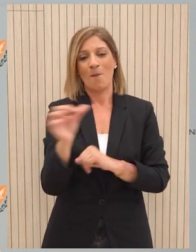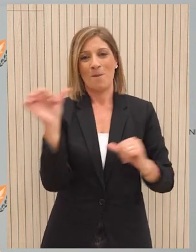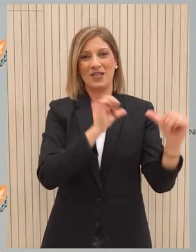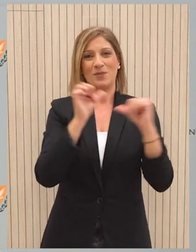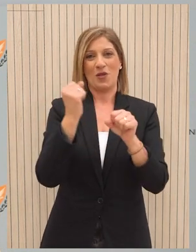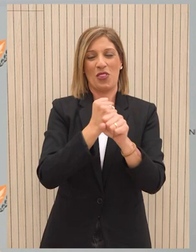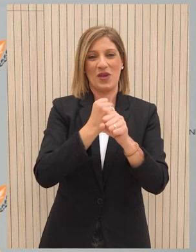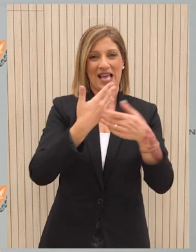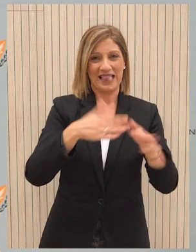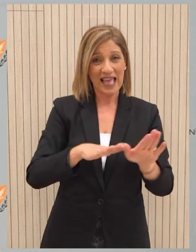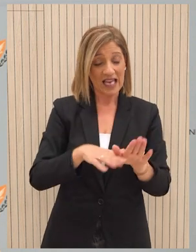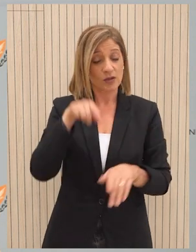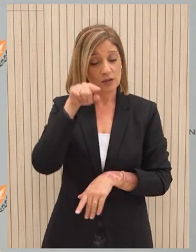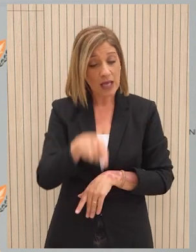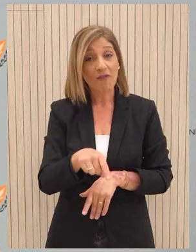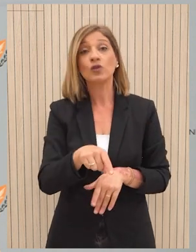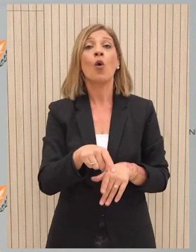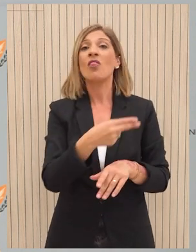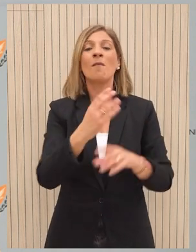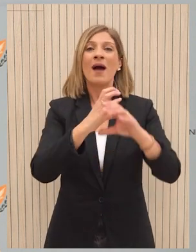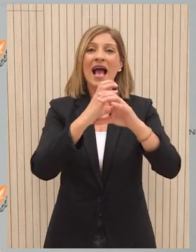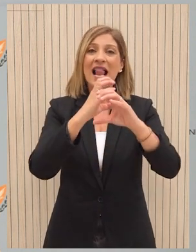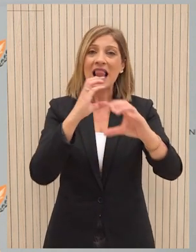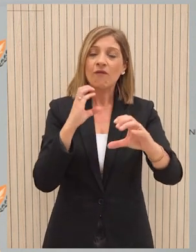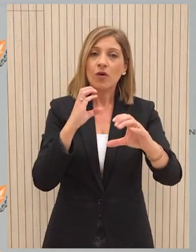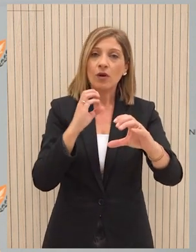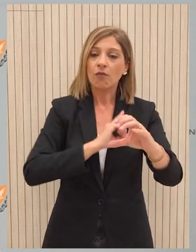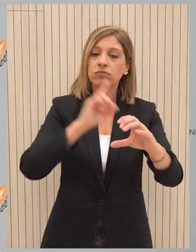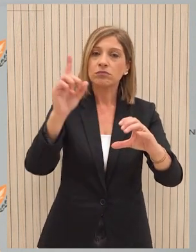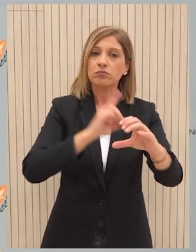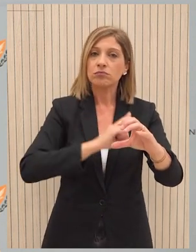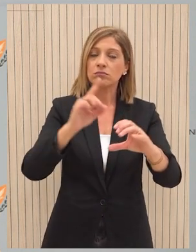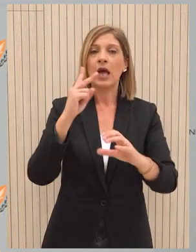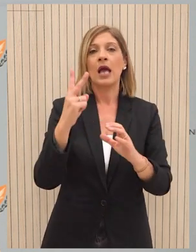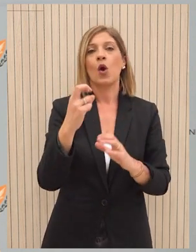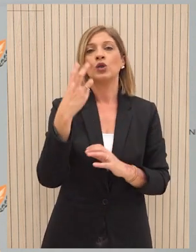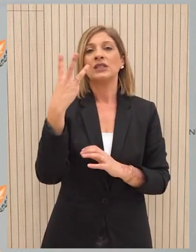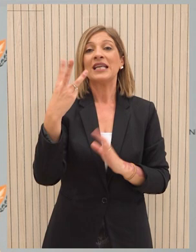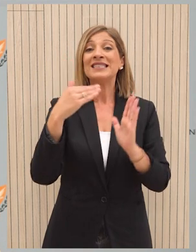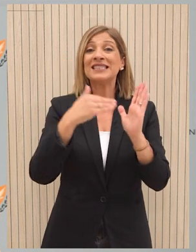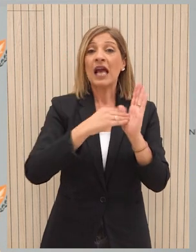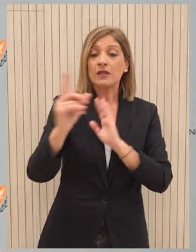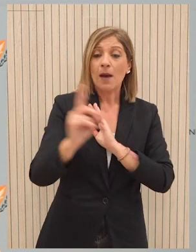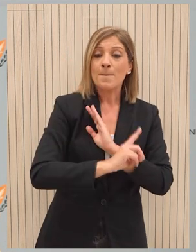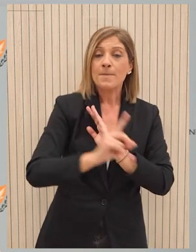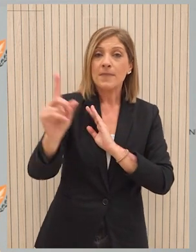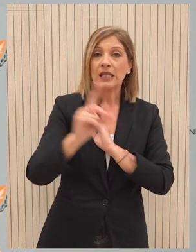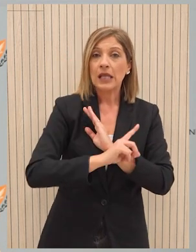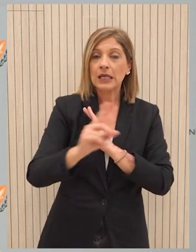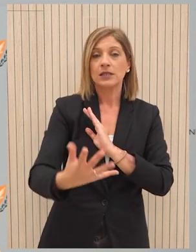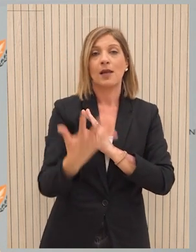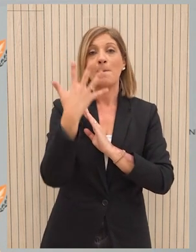Από την ένταξη της εφαρμογής του μέτρου μέχρι σήμερα έχουν πραγματοποιηθεί συνολικά περίπου 23.000 μετακινήσεις μέσω 5